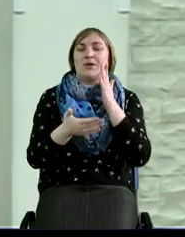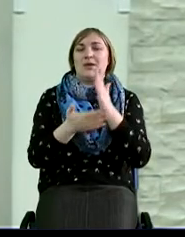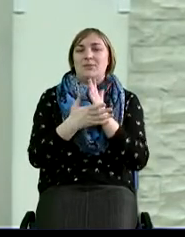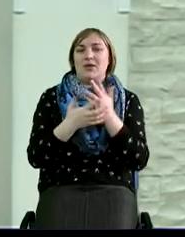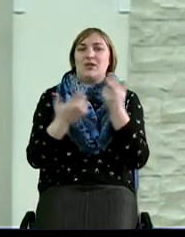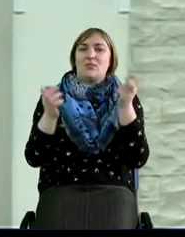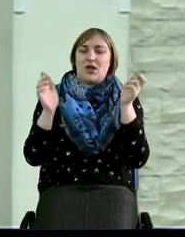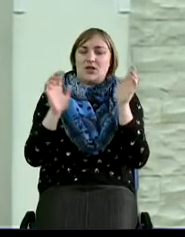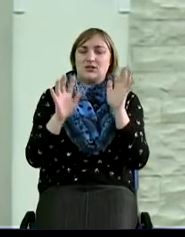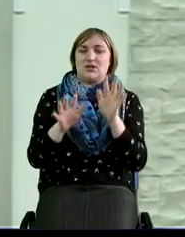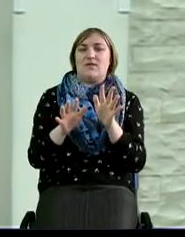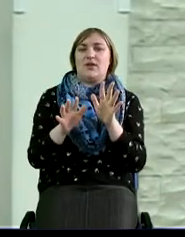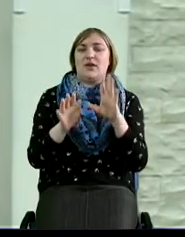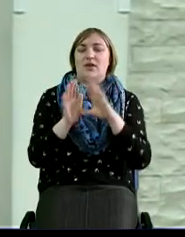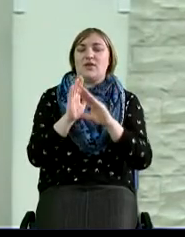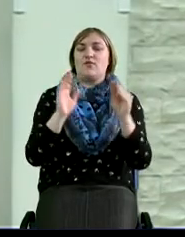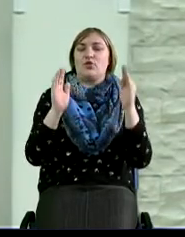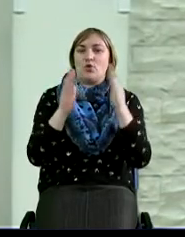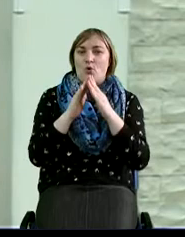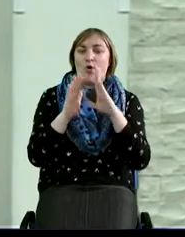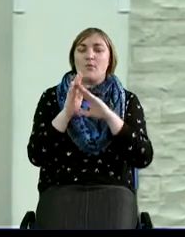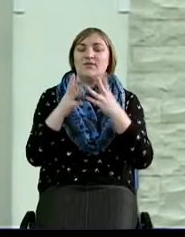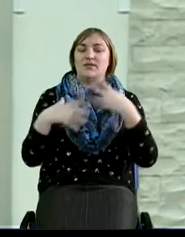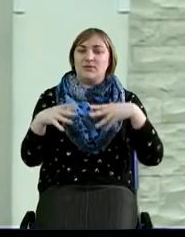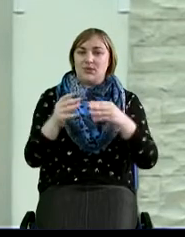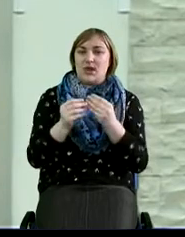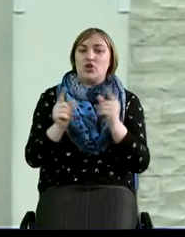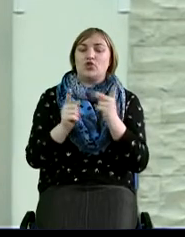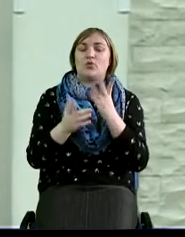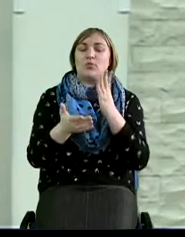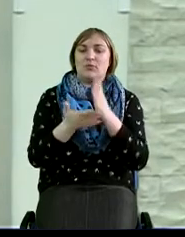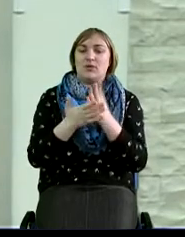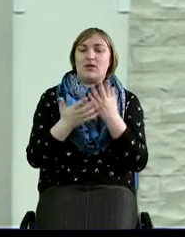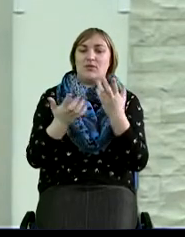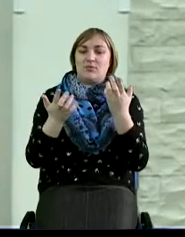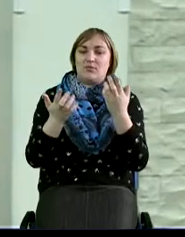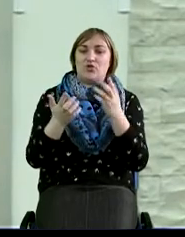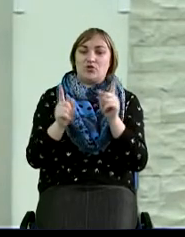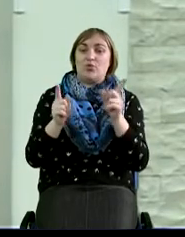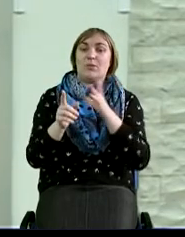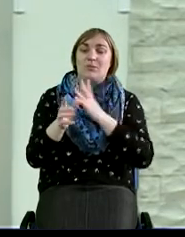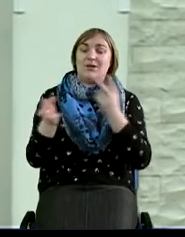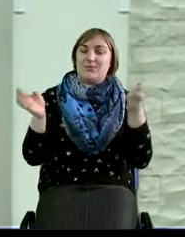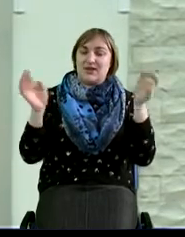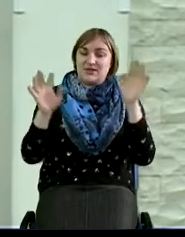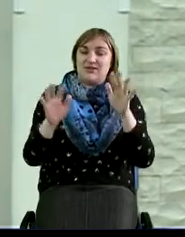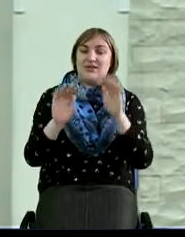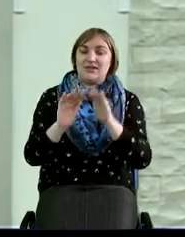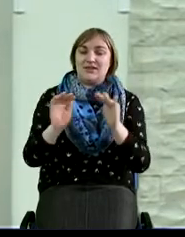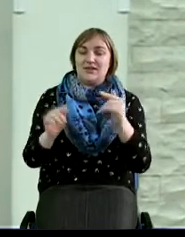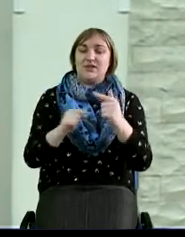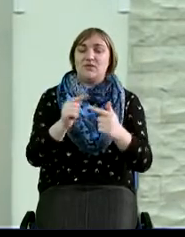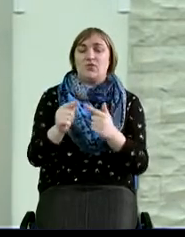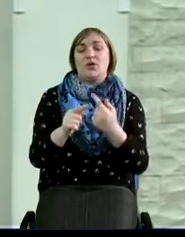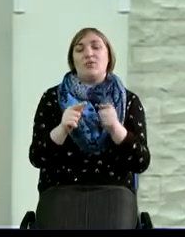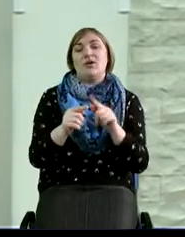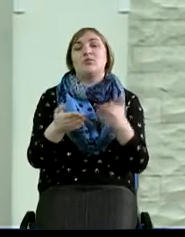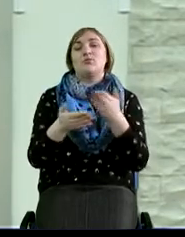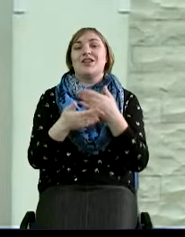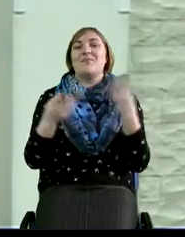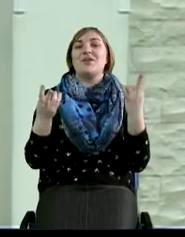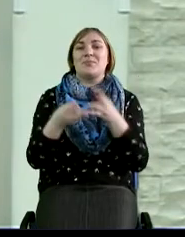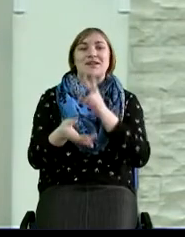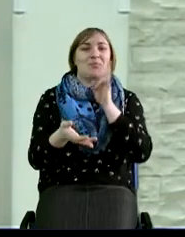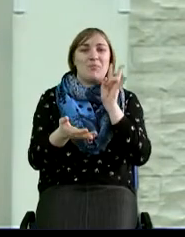с вами благословения в доме, в семье, чтобы были благословлены наши с вами дети и внуки. И поэтому нам необходимо